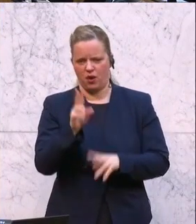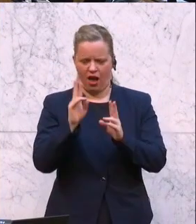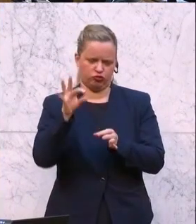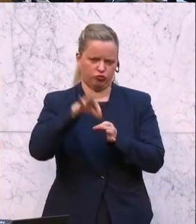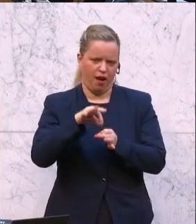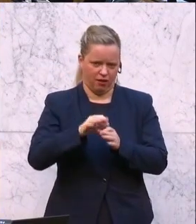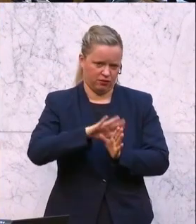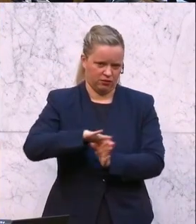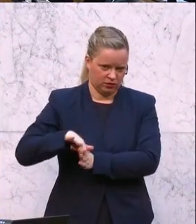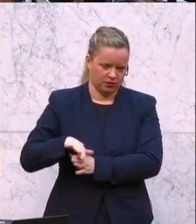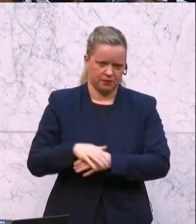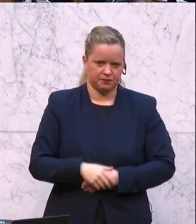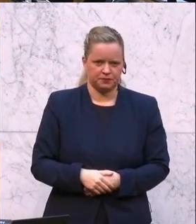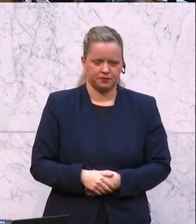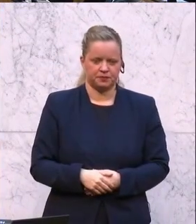Gerstl.